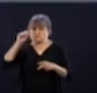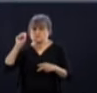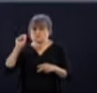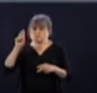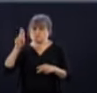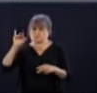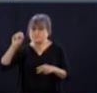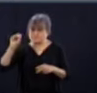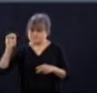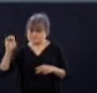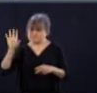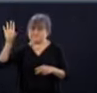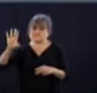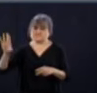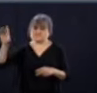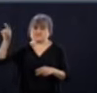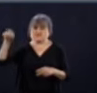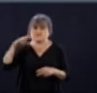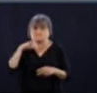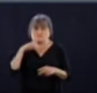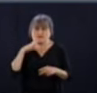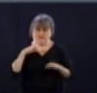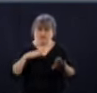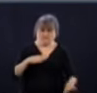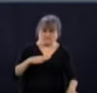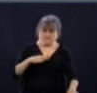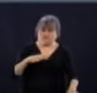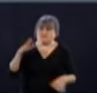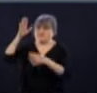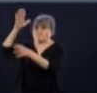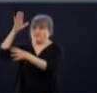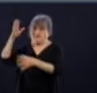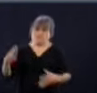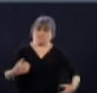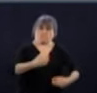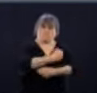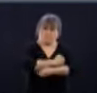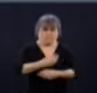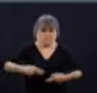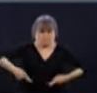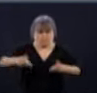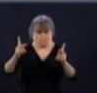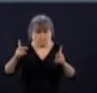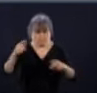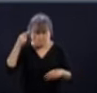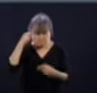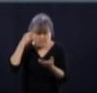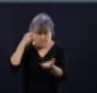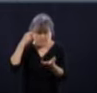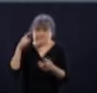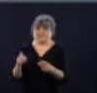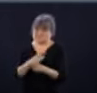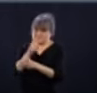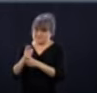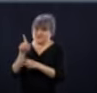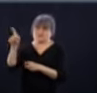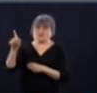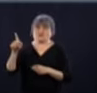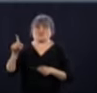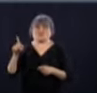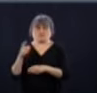une accolade à leurs grands-parents. C'est une question qui est souvent venue dans l'actualité dernièrement. Le directeur de la Division des maladies transmissibles, le Dr Daniel Koch,